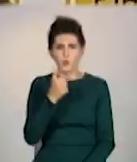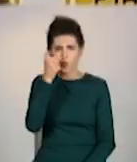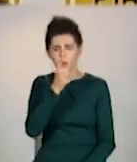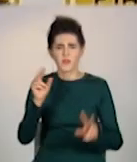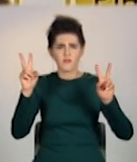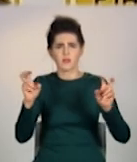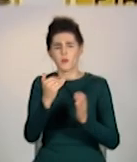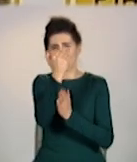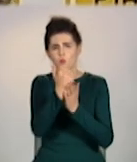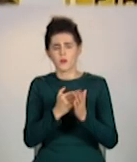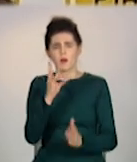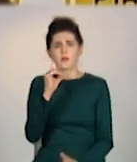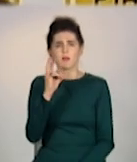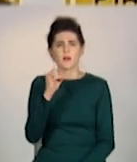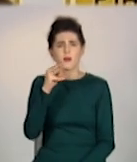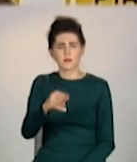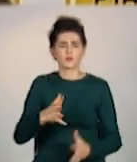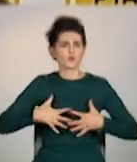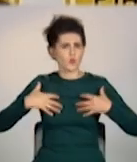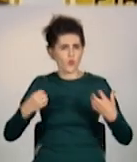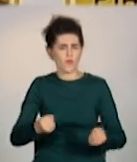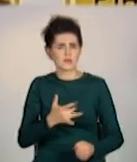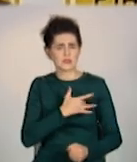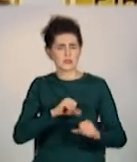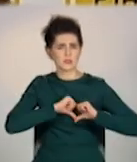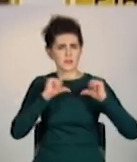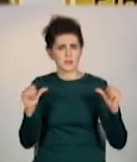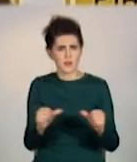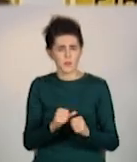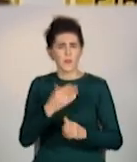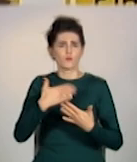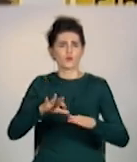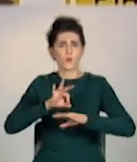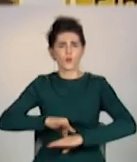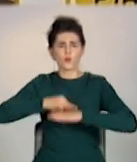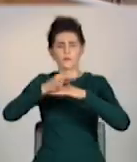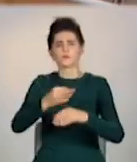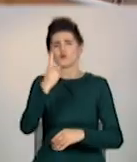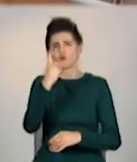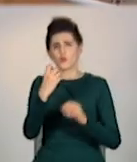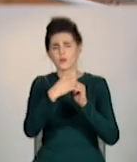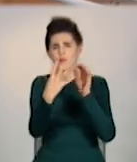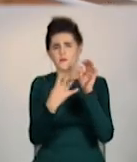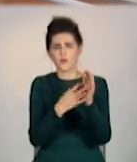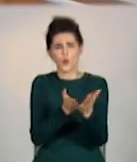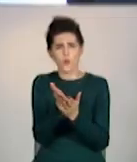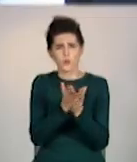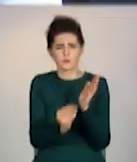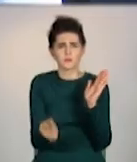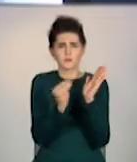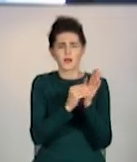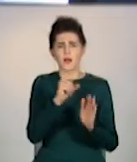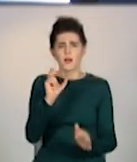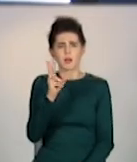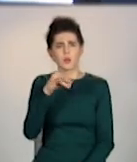рамках проєкту Ріната Ахметов «Дітям здорове серце» проведено вже 119 операцій по установці імпланта-оклюдера.